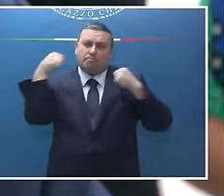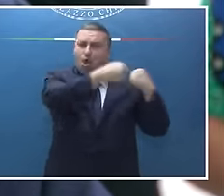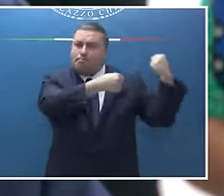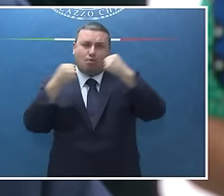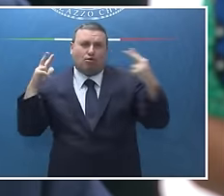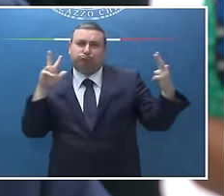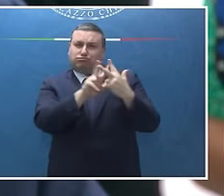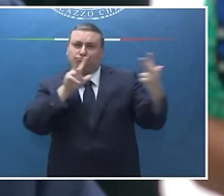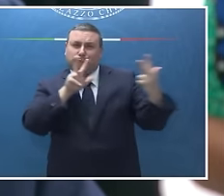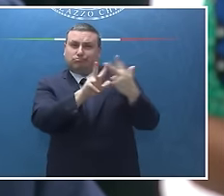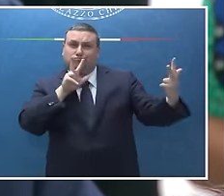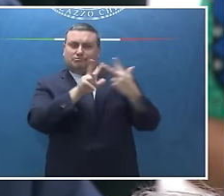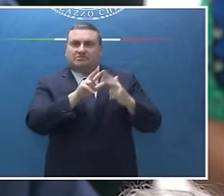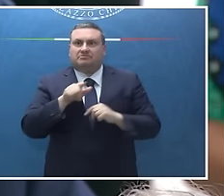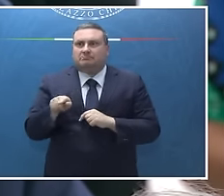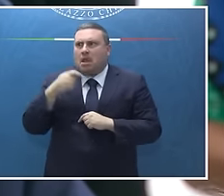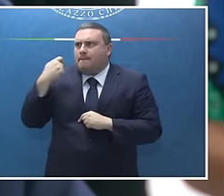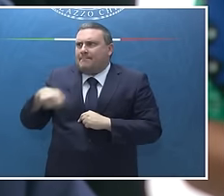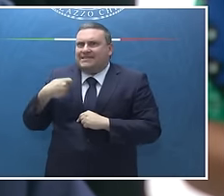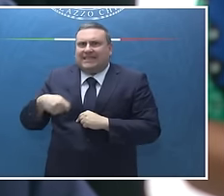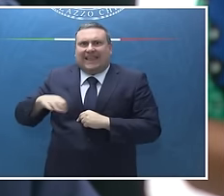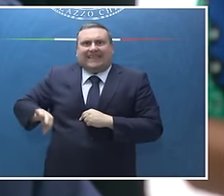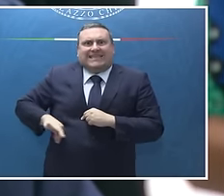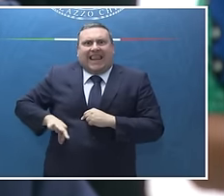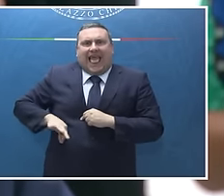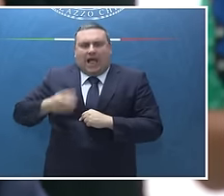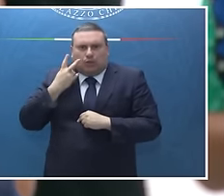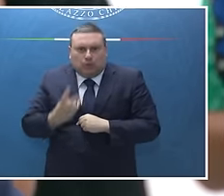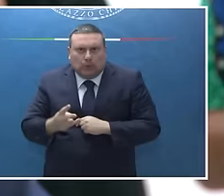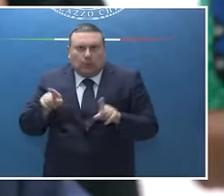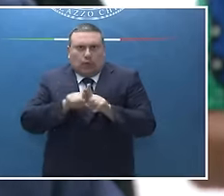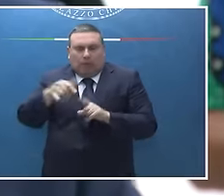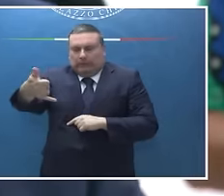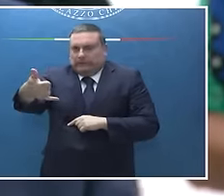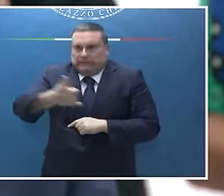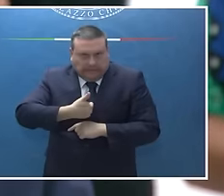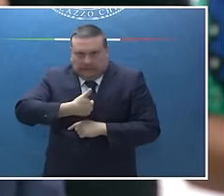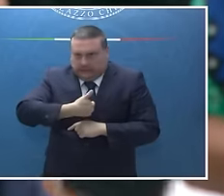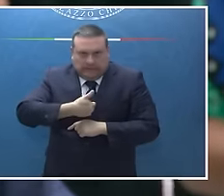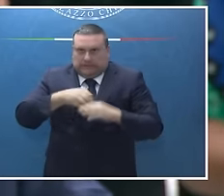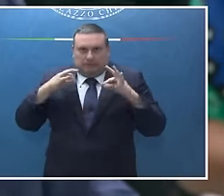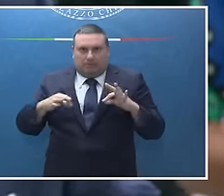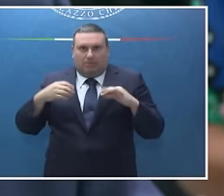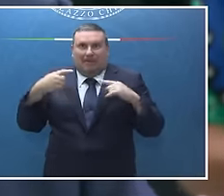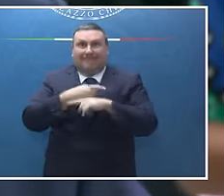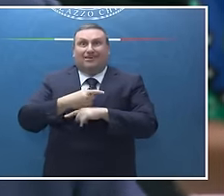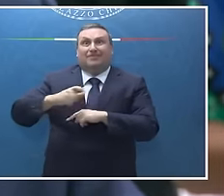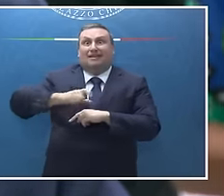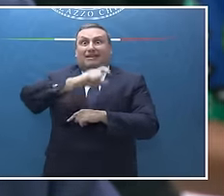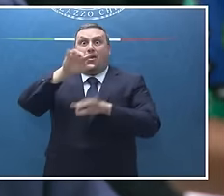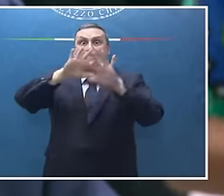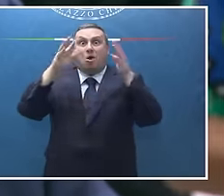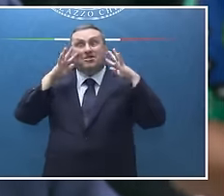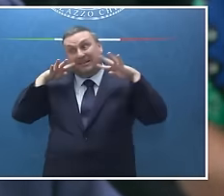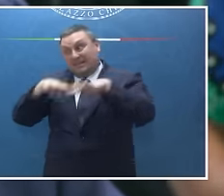Il Presidente del Senato l'ha definita un arachiri proprio nel momento in cui gli occhi del mondo erano puntati sul summit in Puglia. Volevo